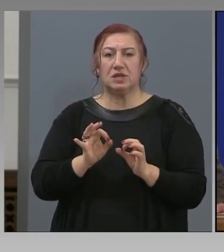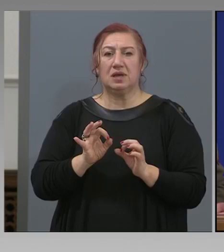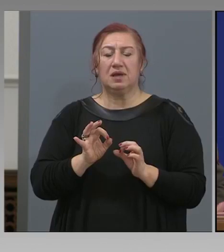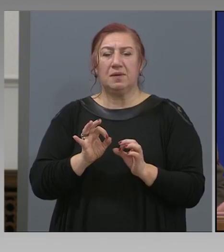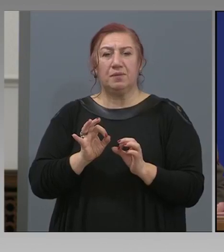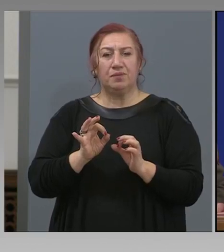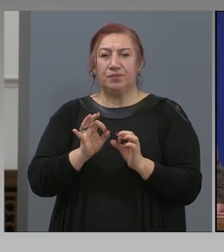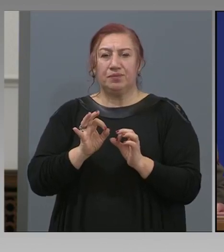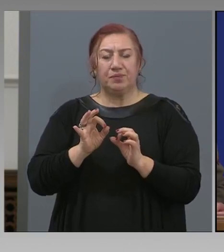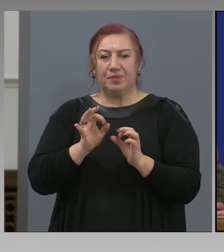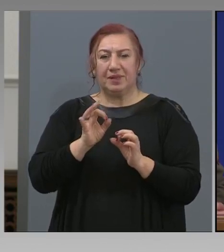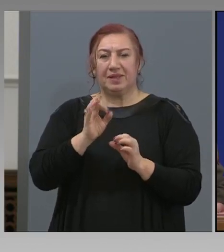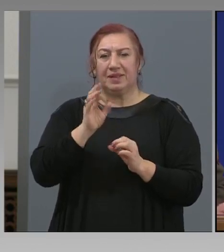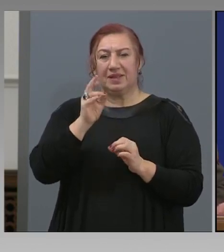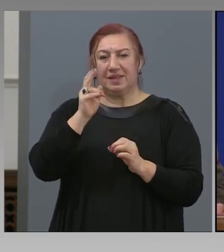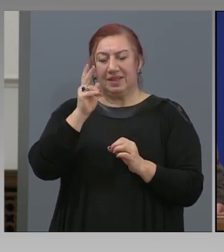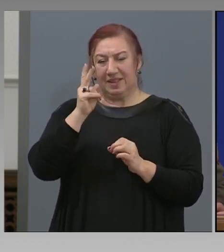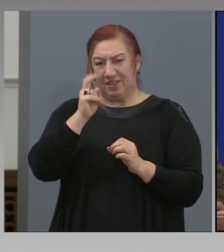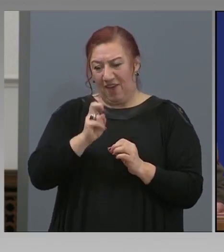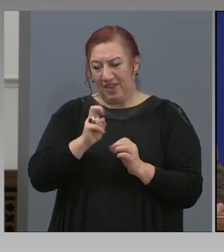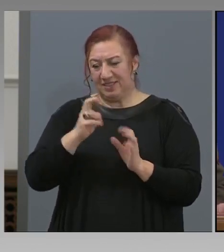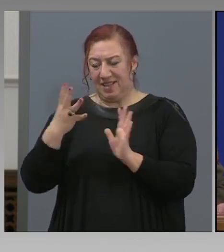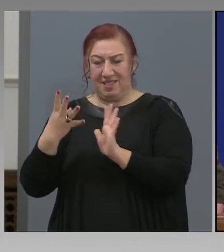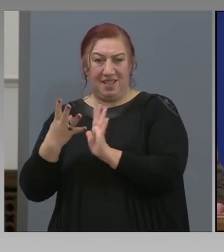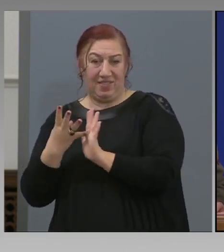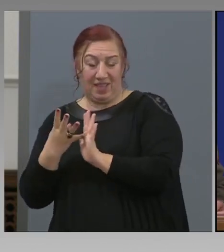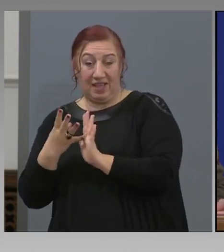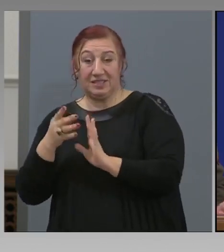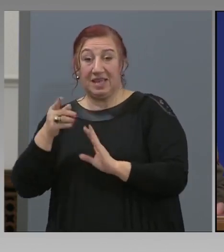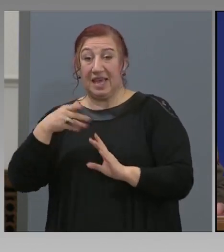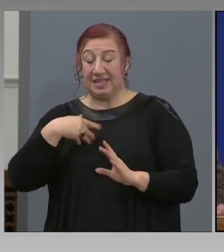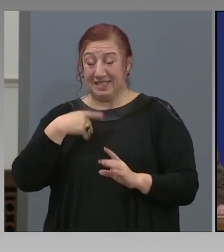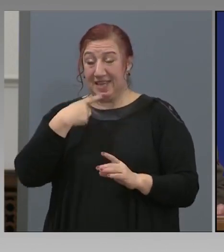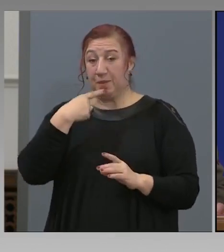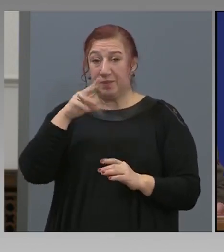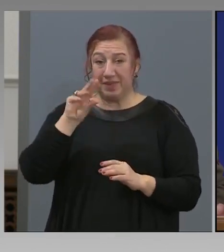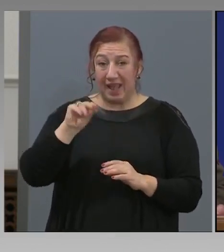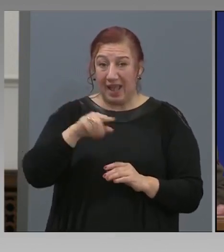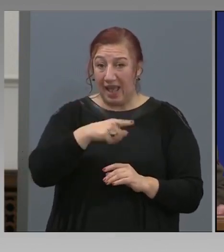2019. Освен това искам да кажа, че